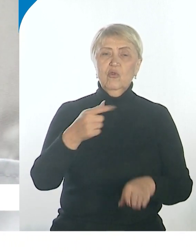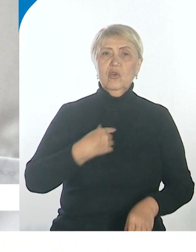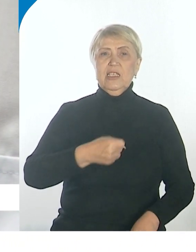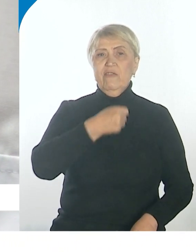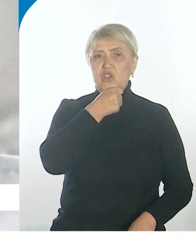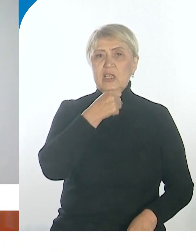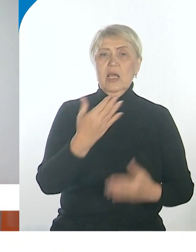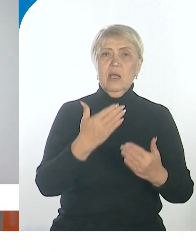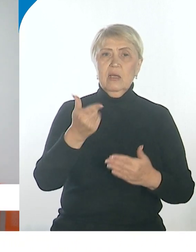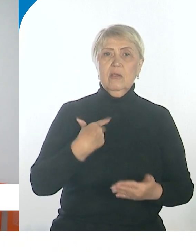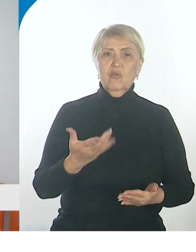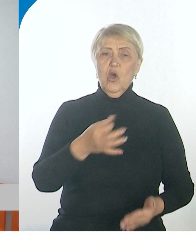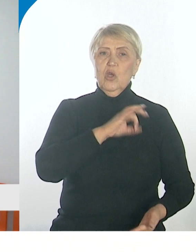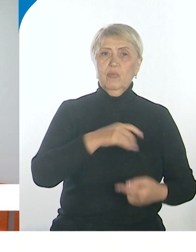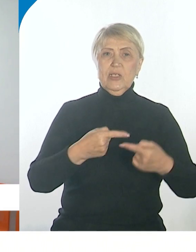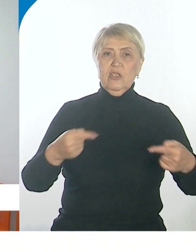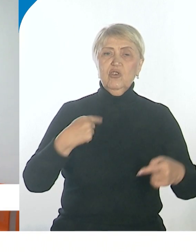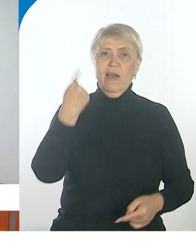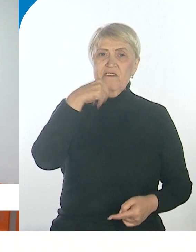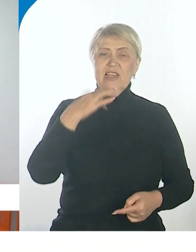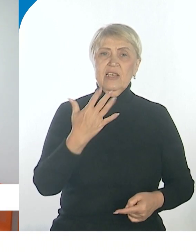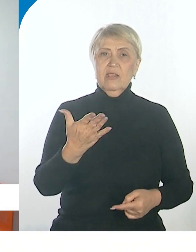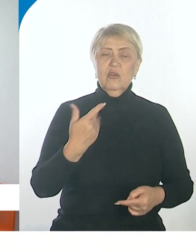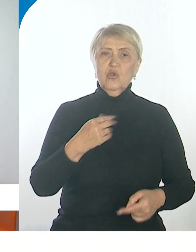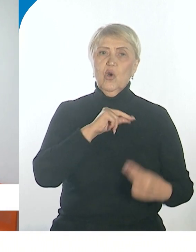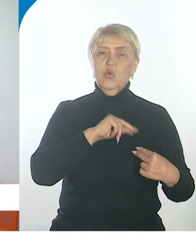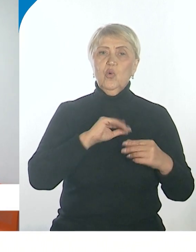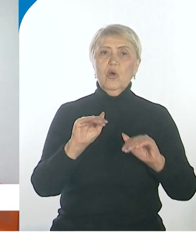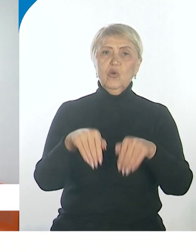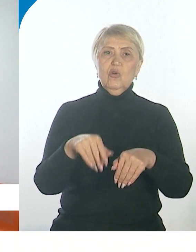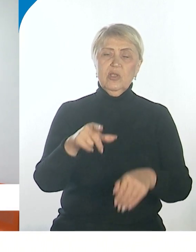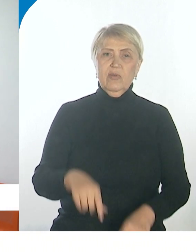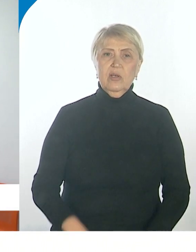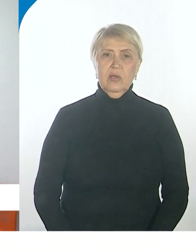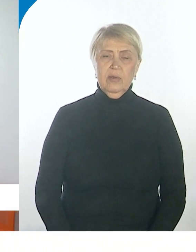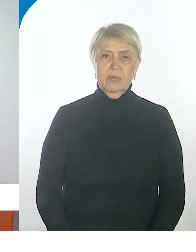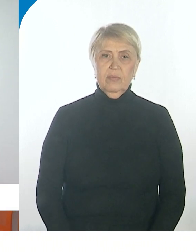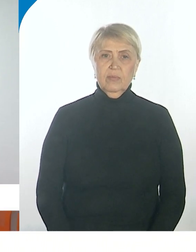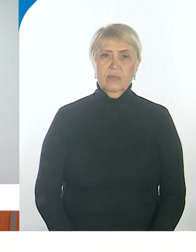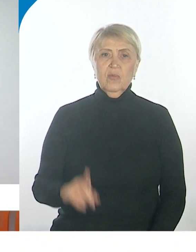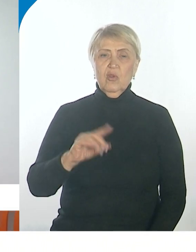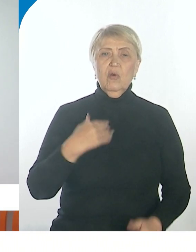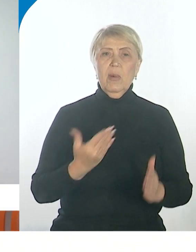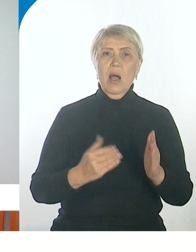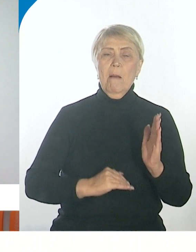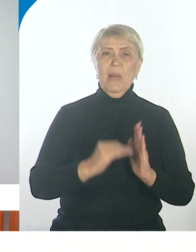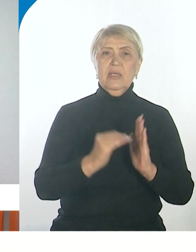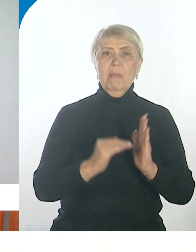несовершеннолетние, используются различные виды и формы трудоустройства студентов, для того, чтобы максимально